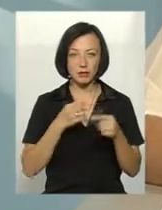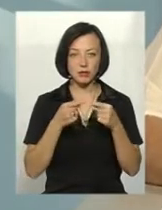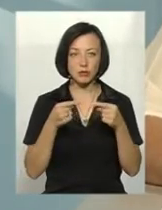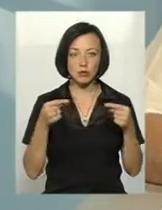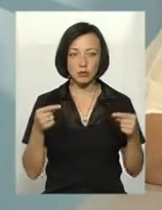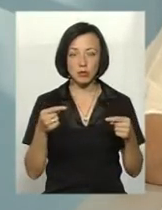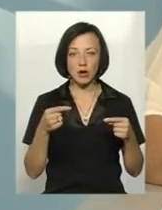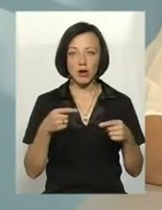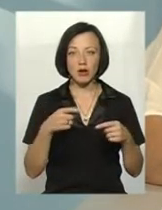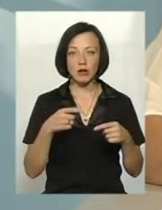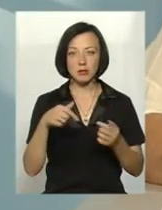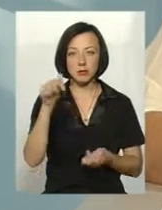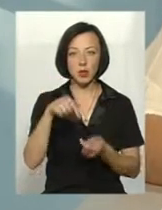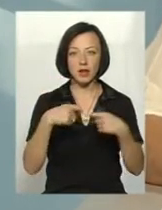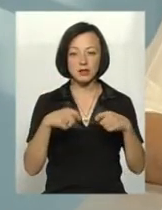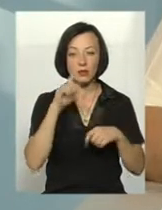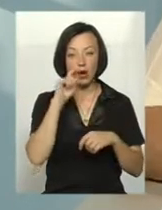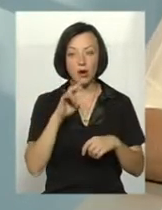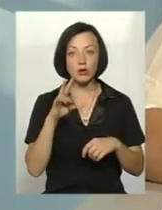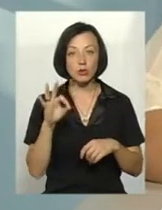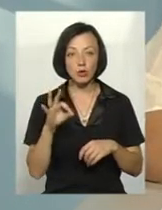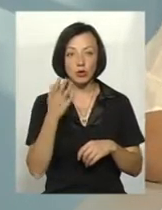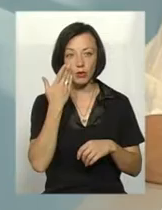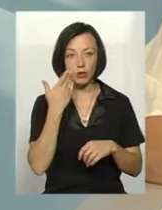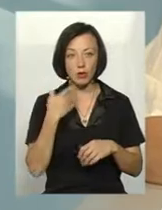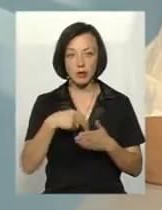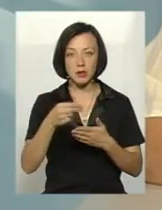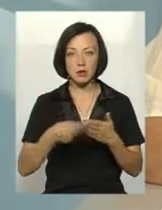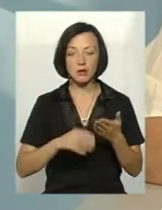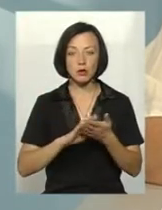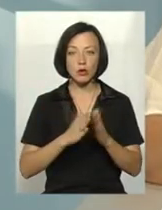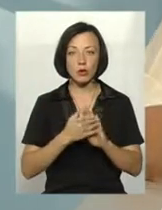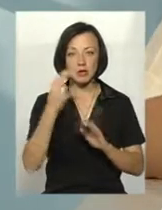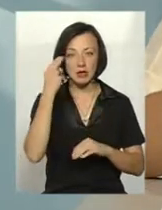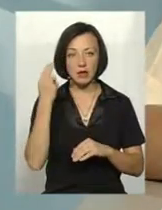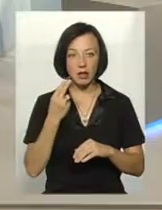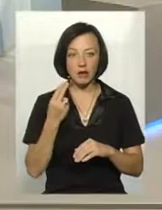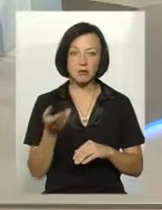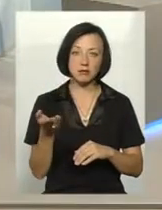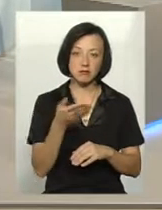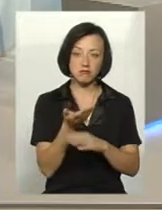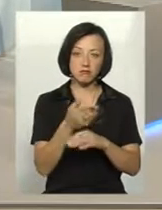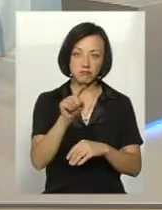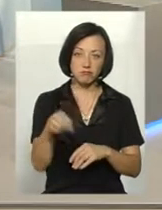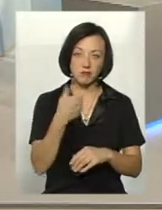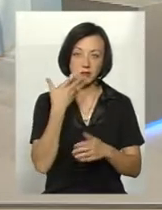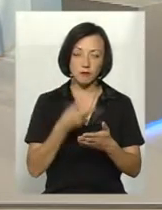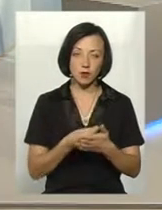в реалізацію в Україні. Але коли підписали угоду з Китаєм, Китай виставив свої вимоги, які